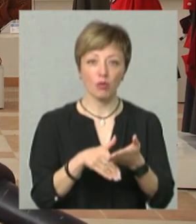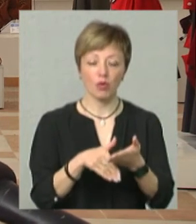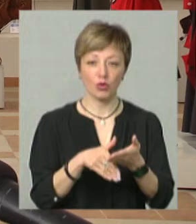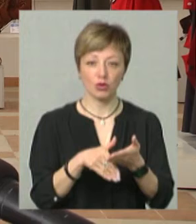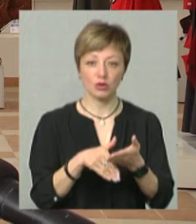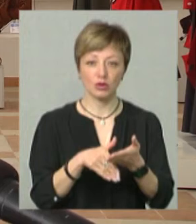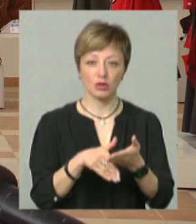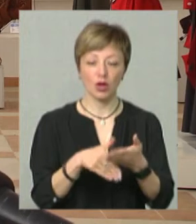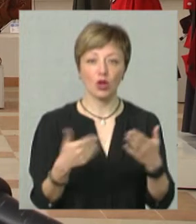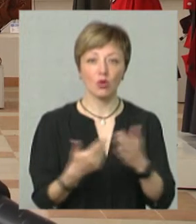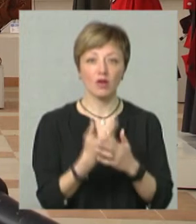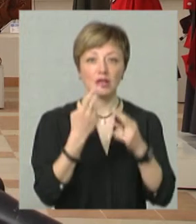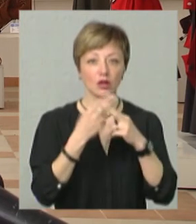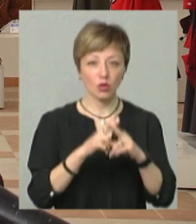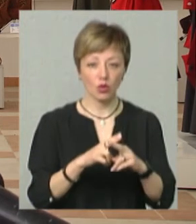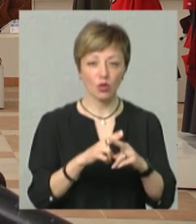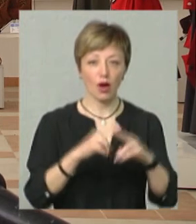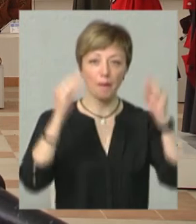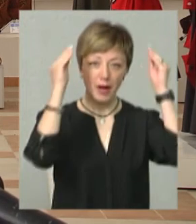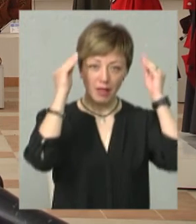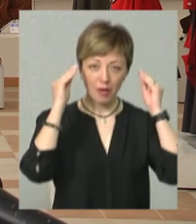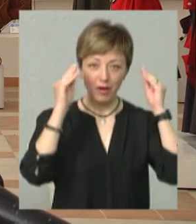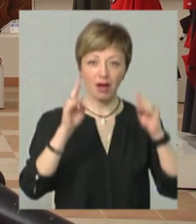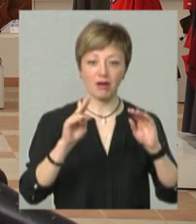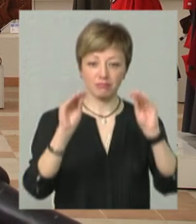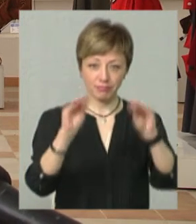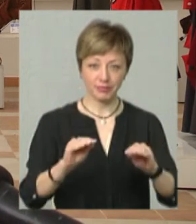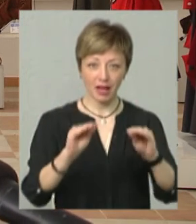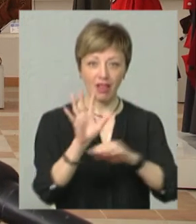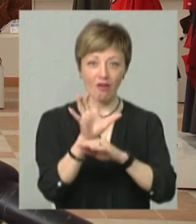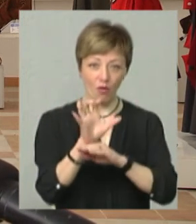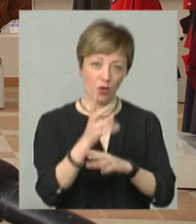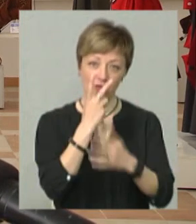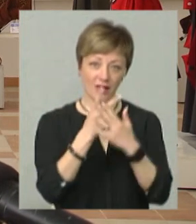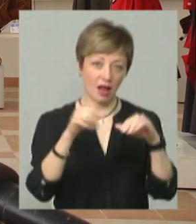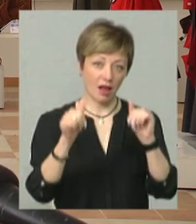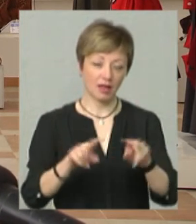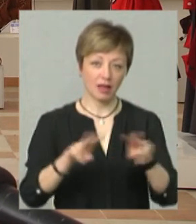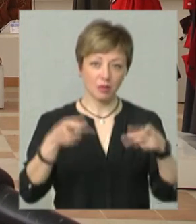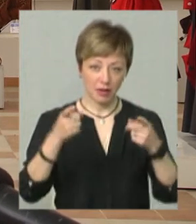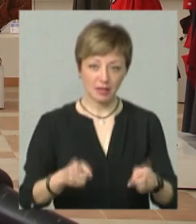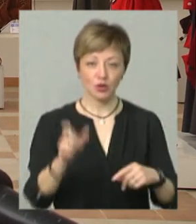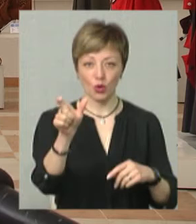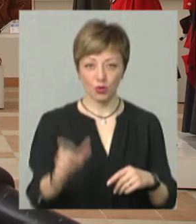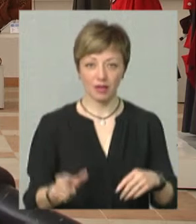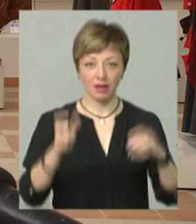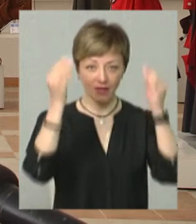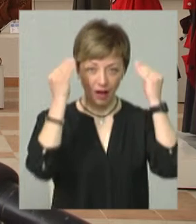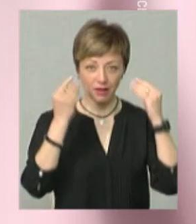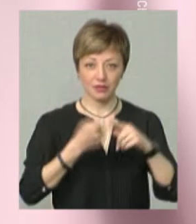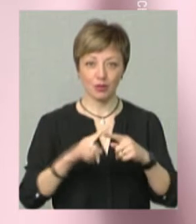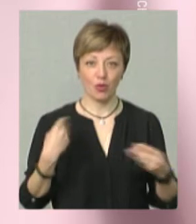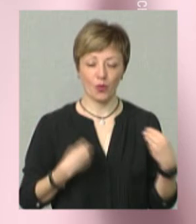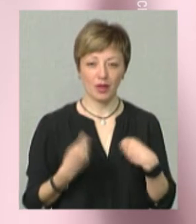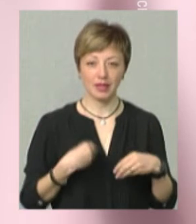таких нових технологій цю панамку одягають на фото. І воно виглядає так, ніби людина дійсно вдягнена в цьому